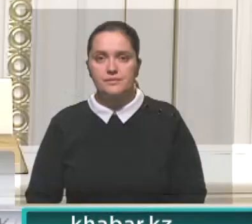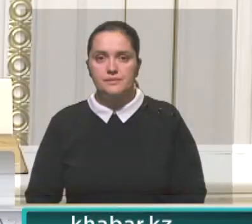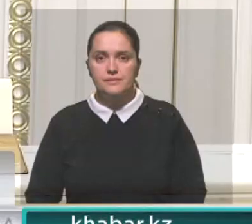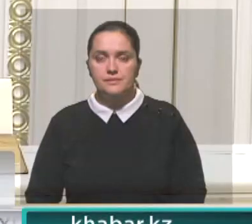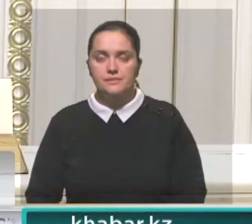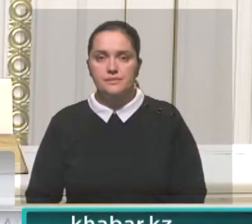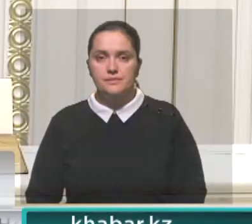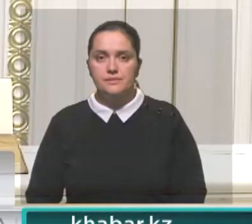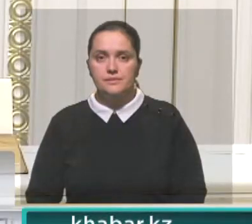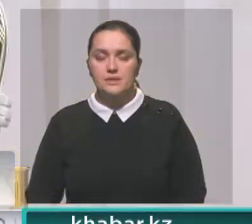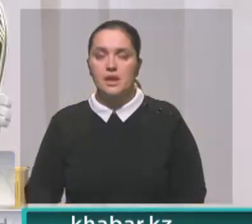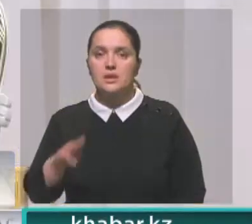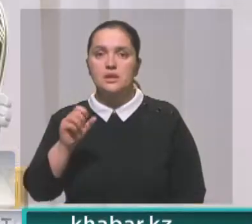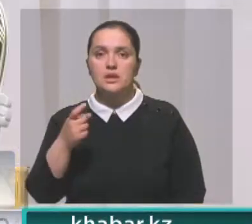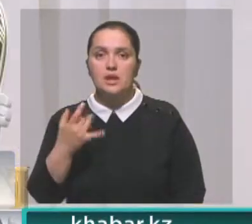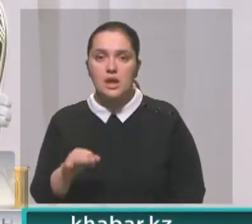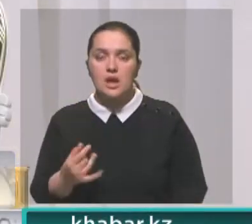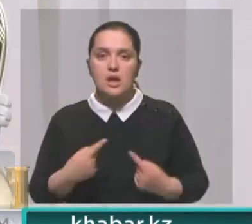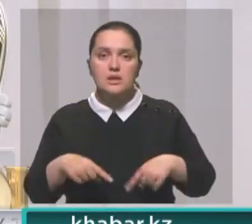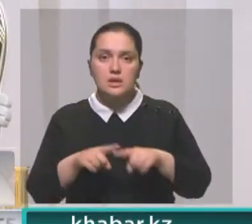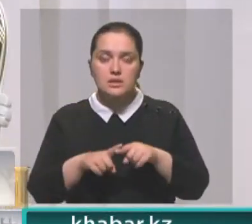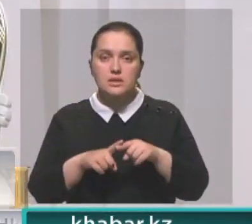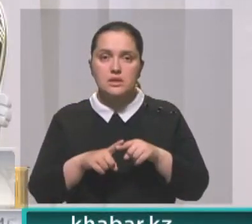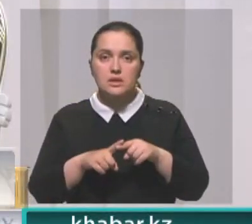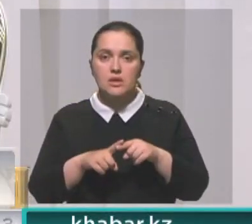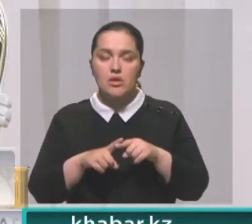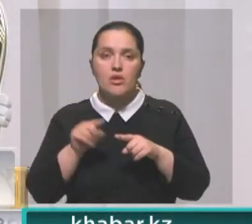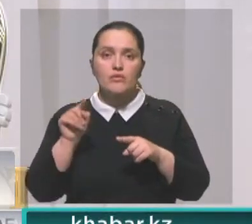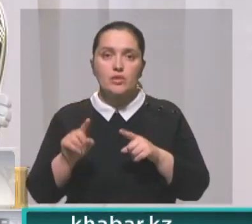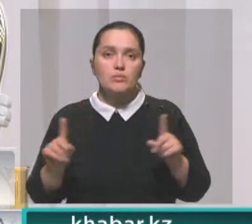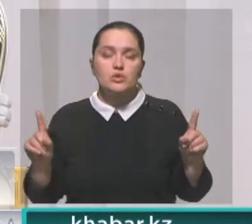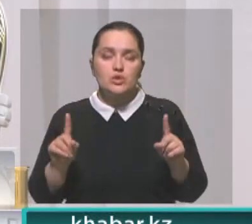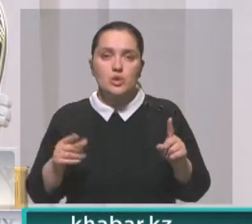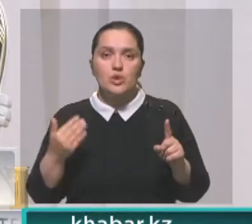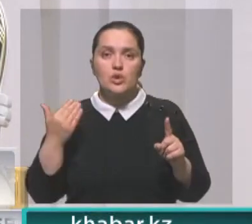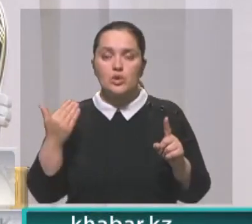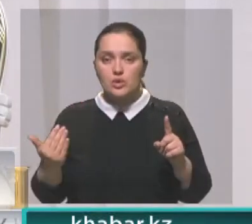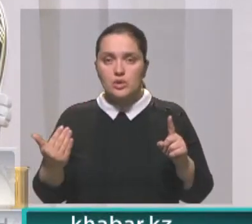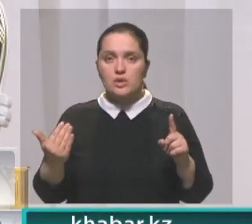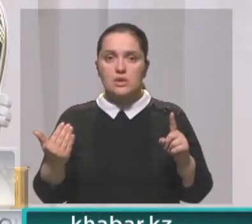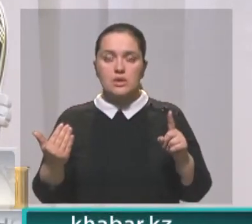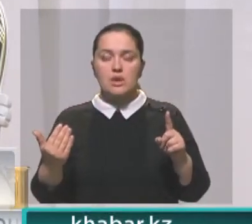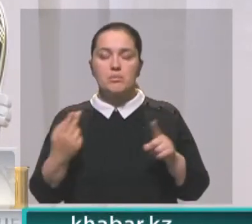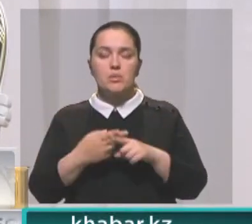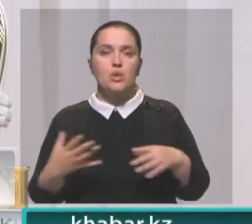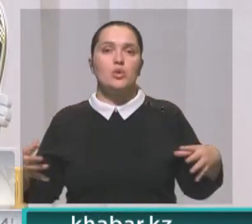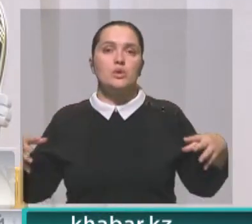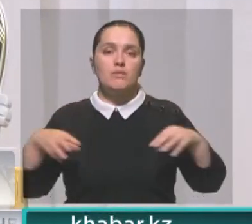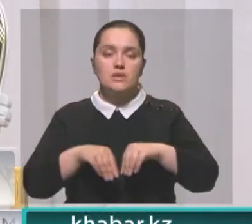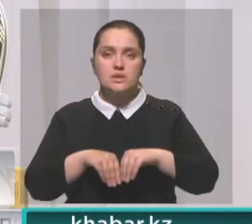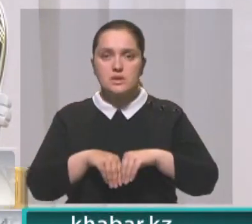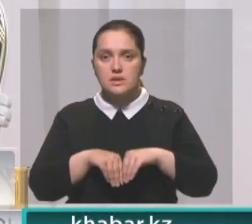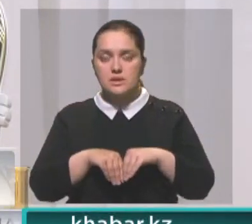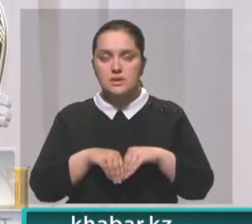Особенность Шанхайской организации сотрудничества состоит в том, что ее повестка дня является универсальной. Она